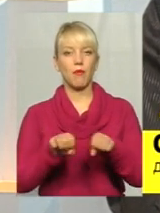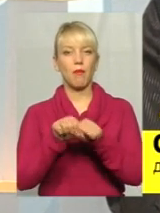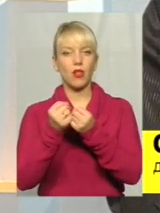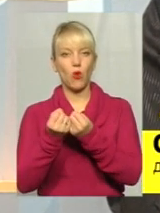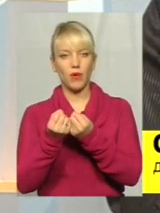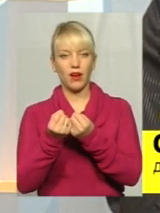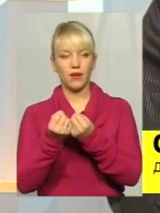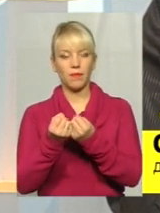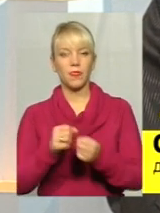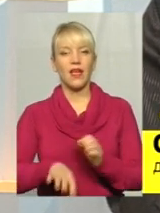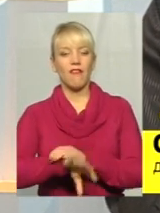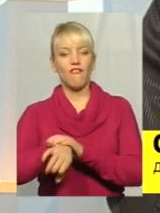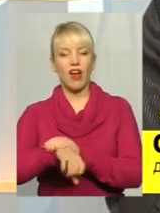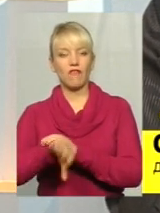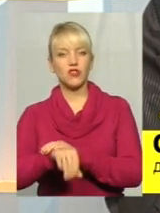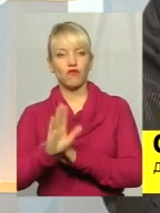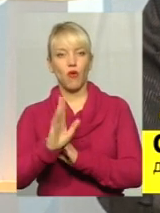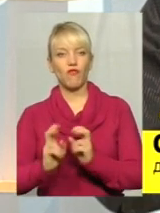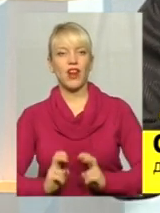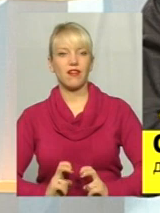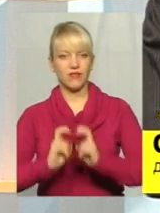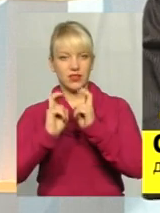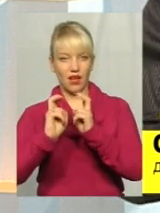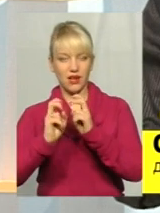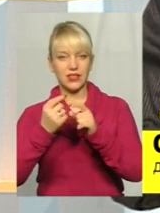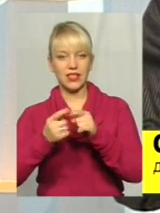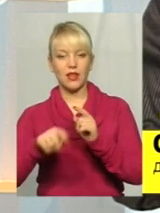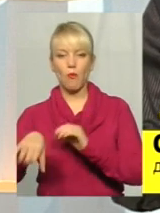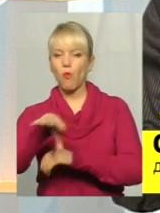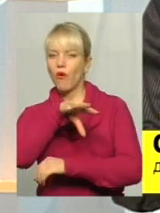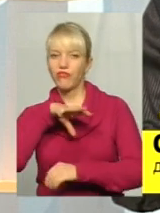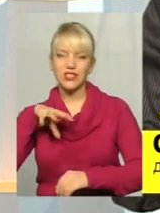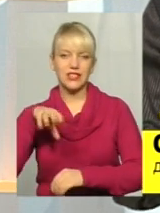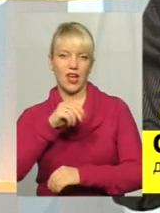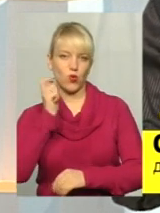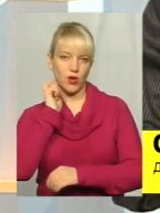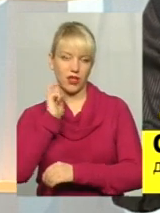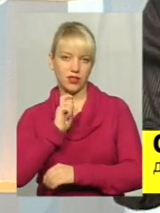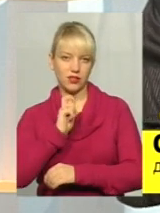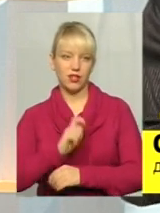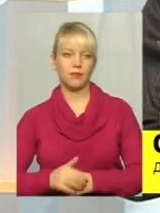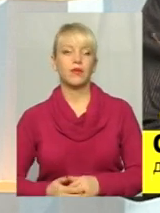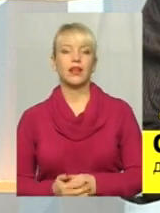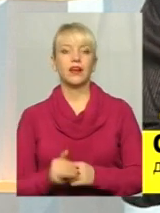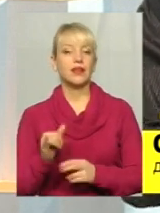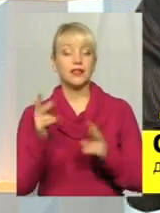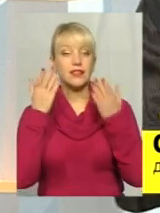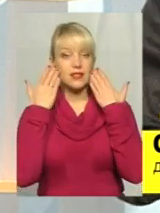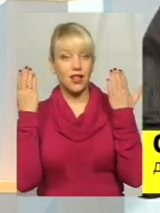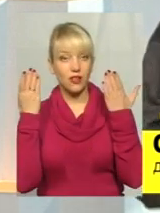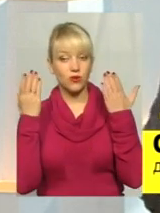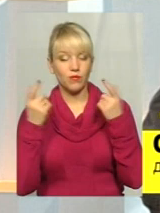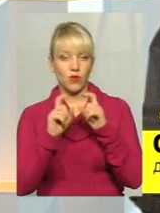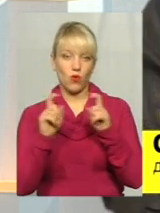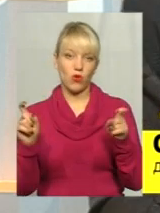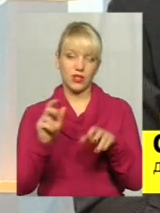і воровство в лифтах, і воно по всій Україні. І, не знаю, органи